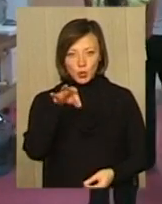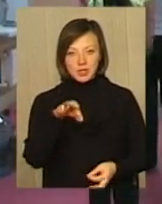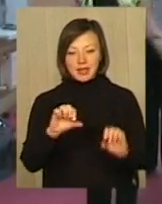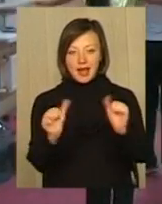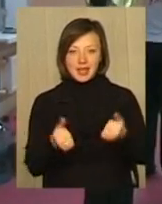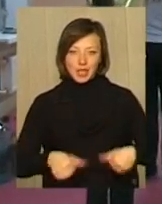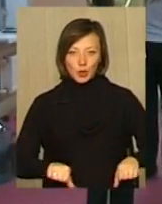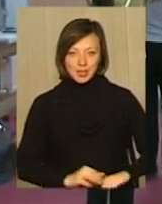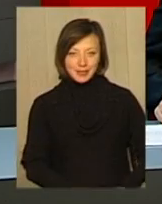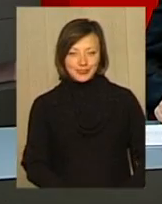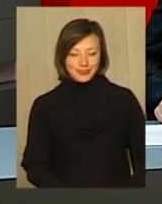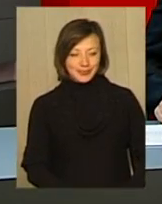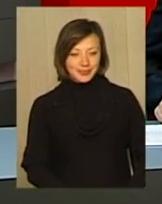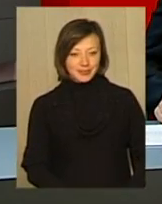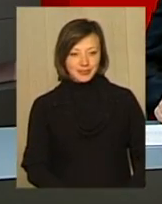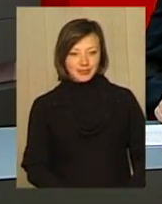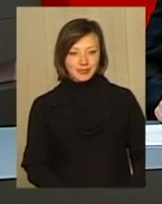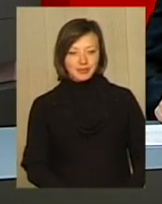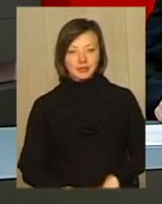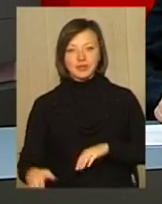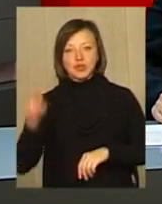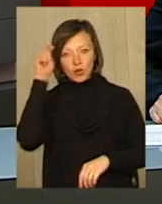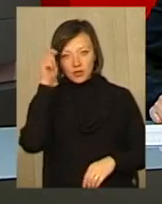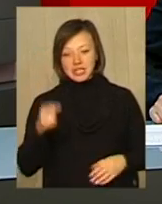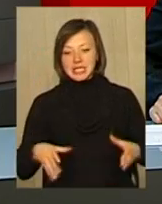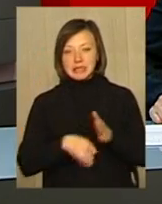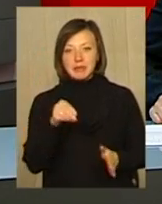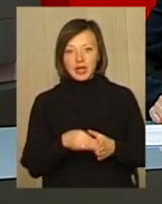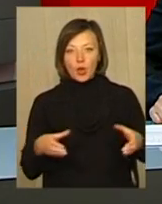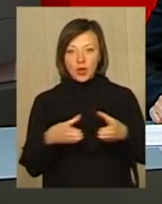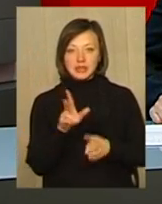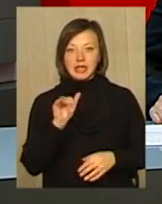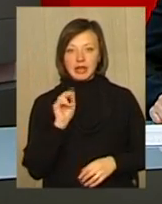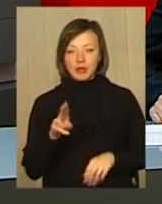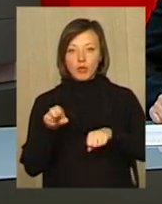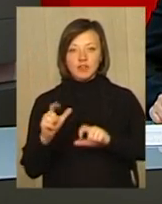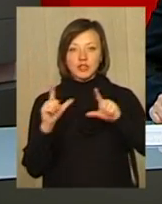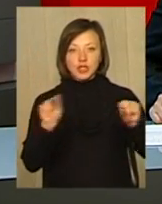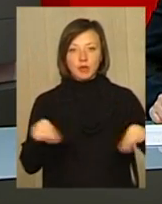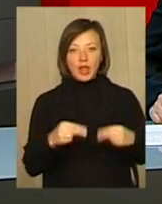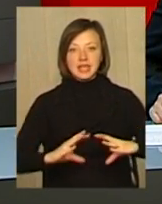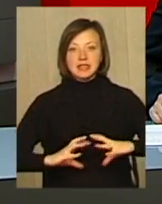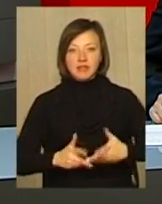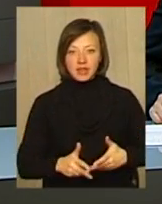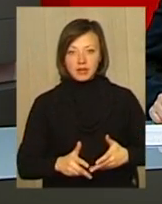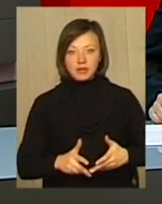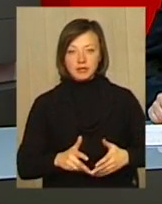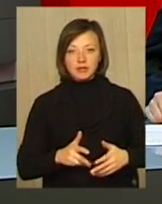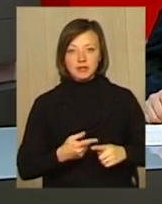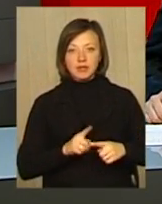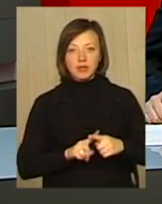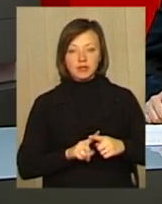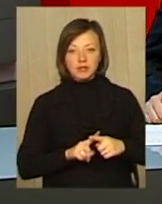граційності. А чоловічно збірна України з кікбоксингу виїжджала на чемпіонат світу за версією ВАКО в